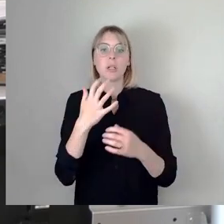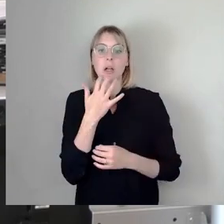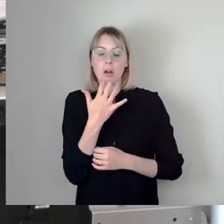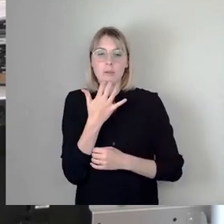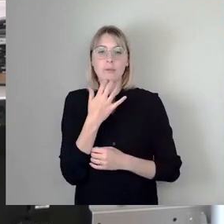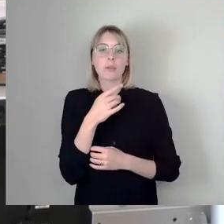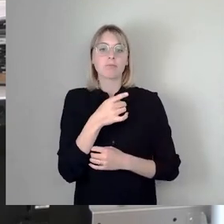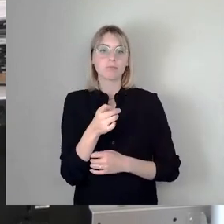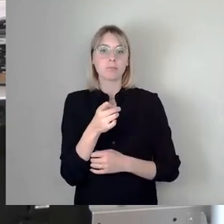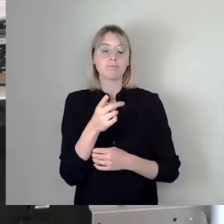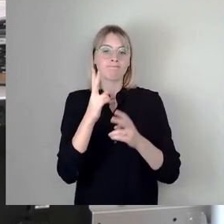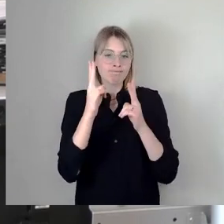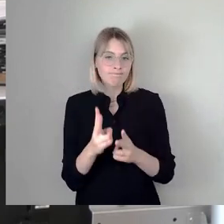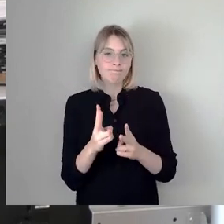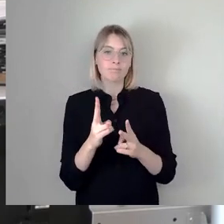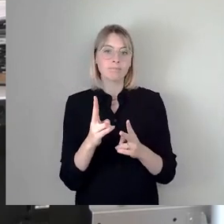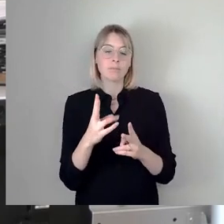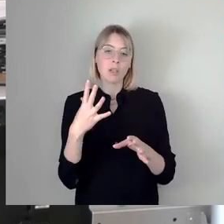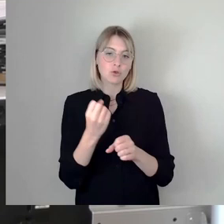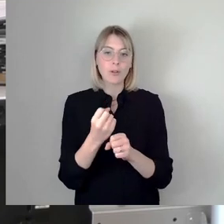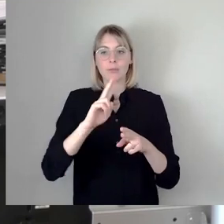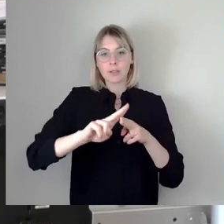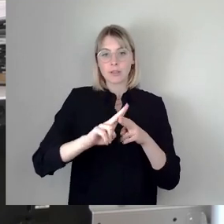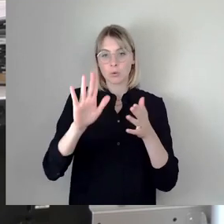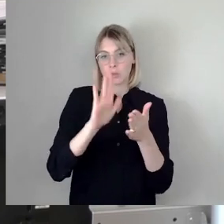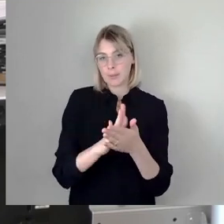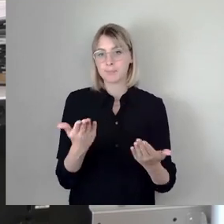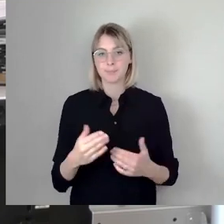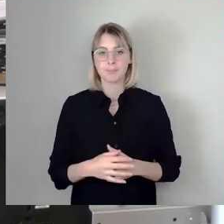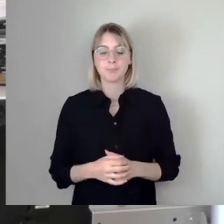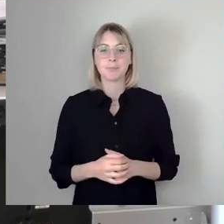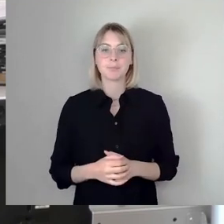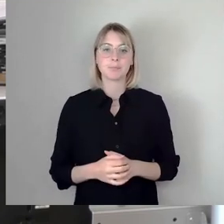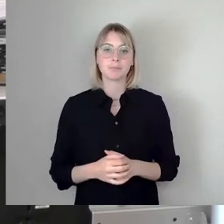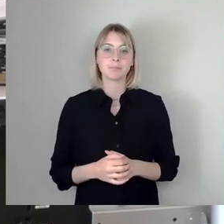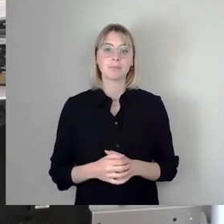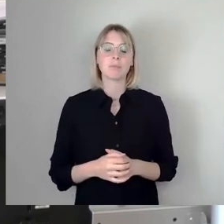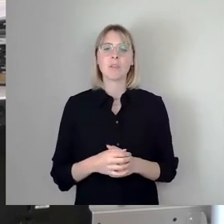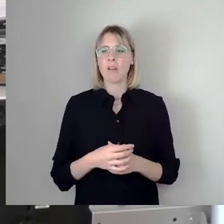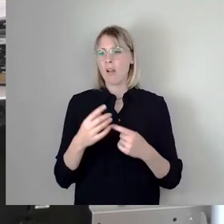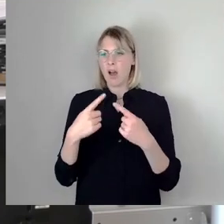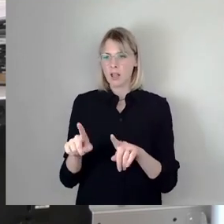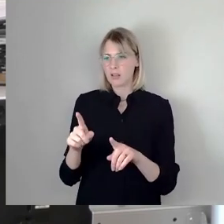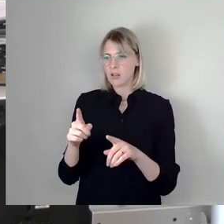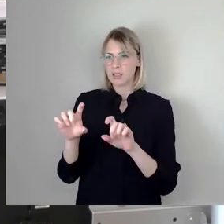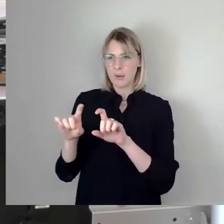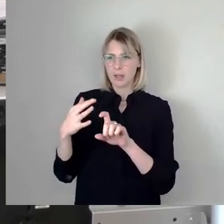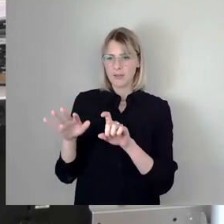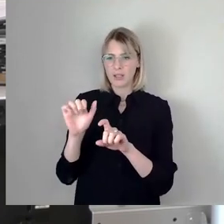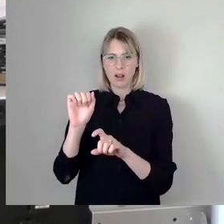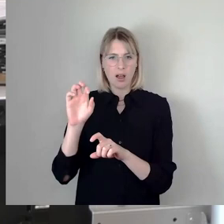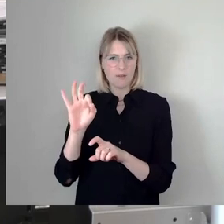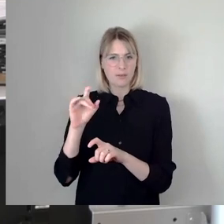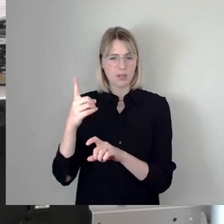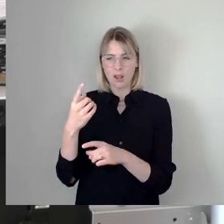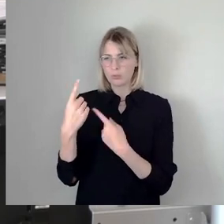tatsächlich es zu einer Sanierung kommt. Jetzt waren noch so verschiedene Sachen hier von der AfD aufgeploppt. Ich sage nur noch mal, wir müssen